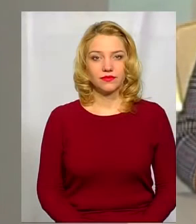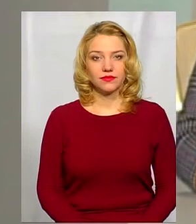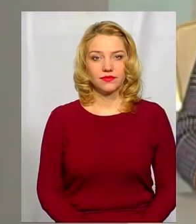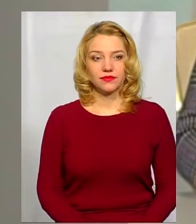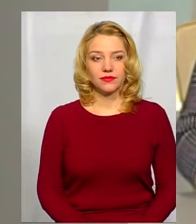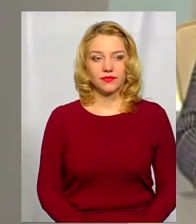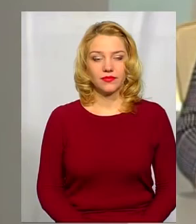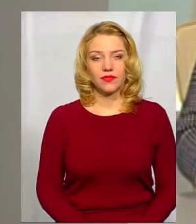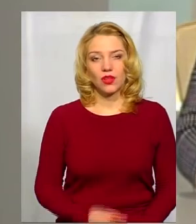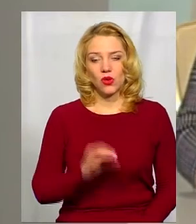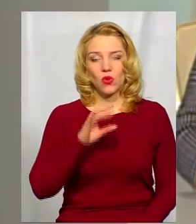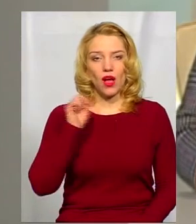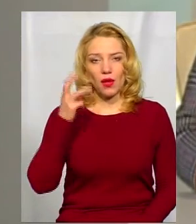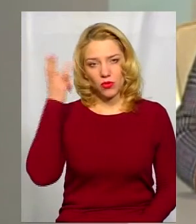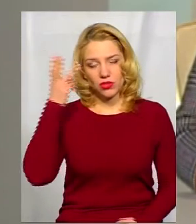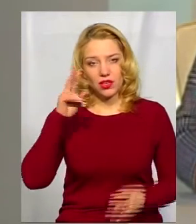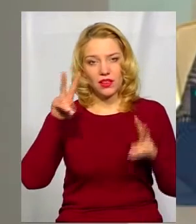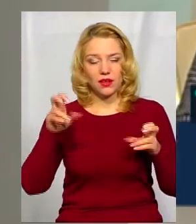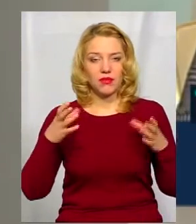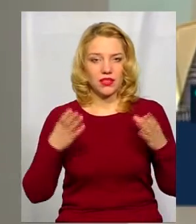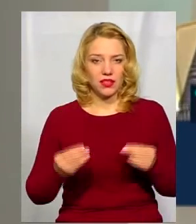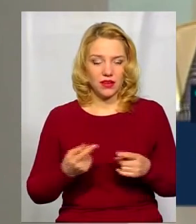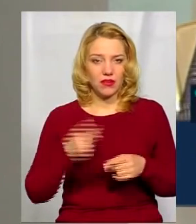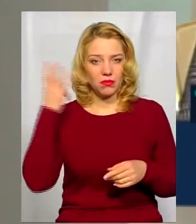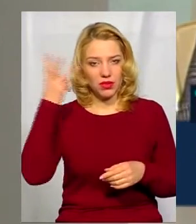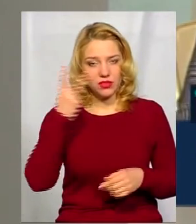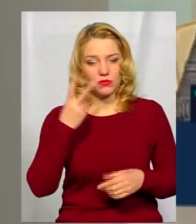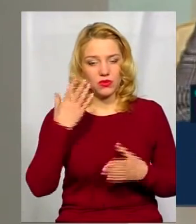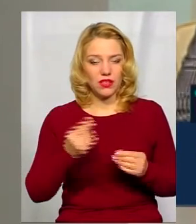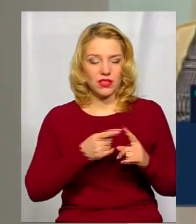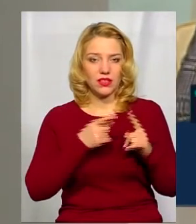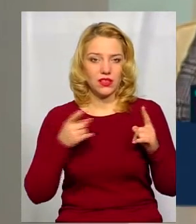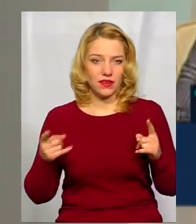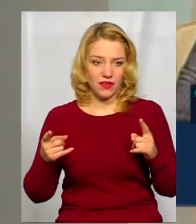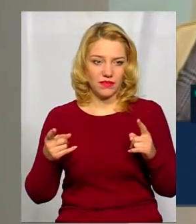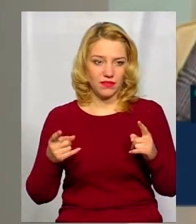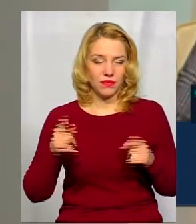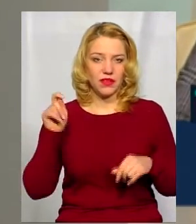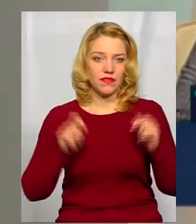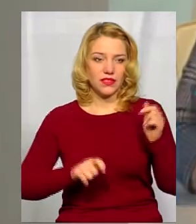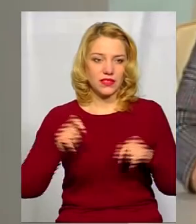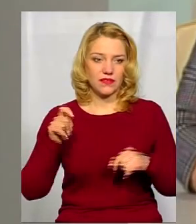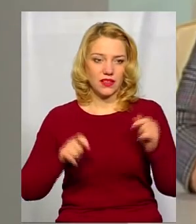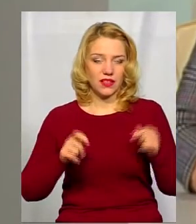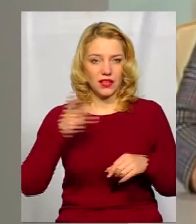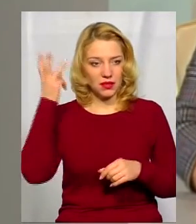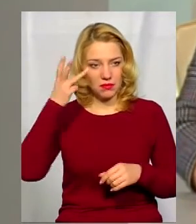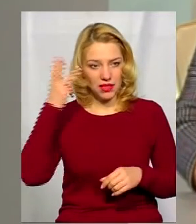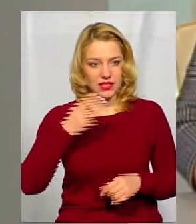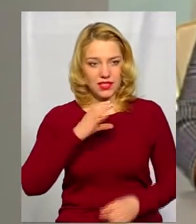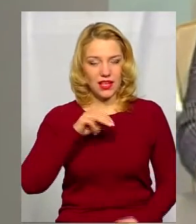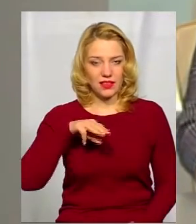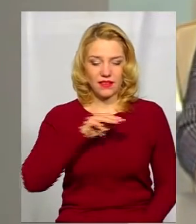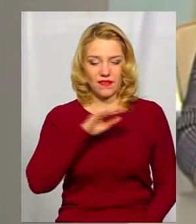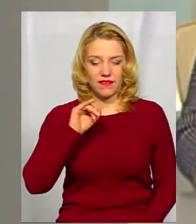На UA Поділля тема дня. У Хмельницькому два дні тривав фестиваль «Хмельницький